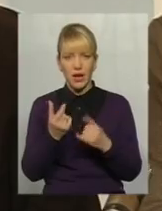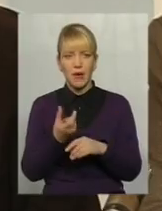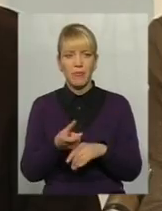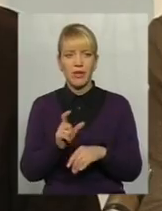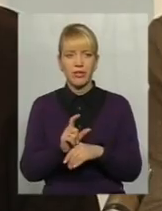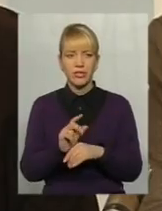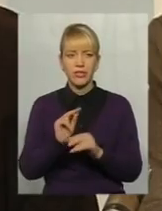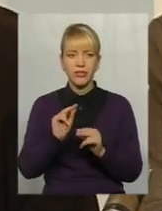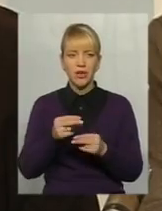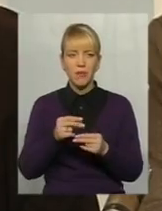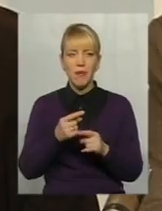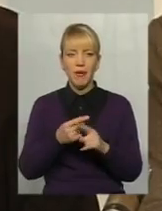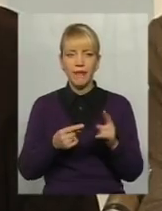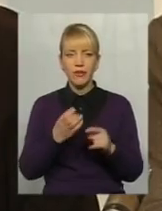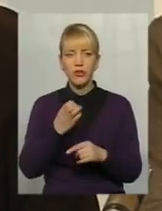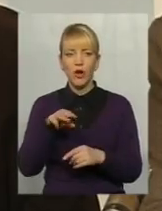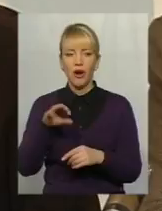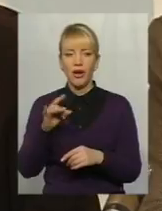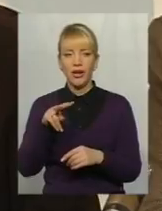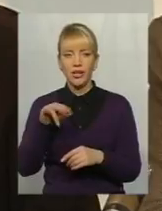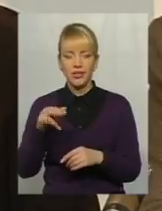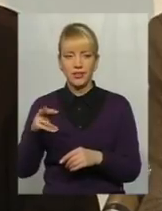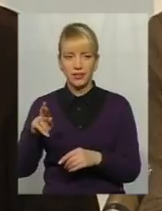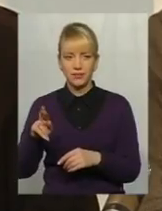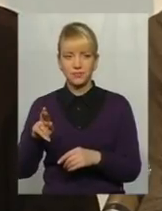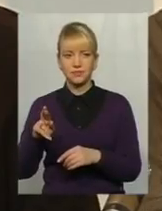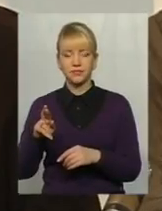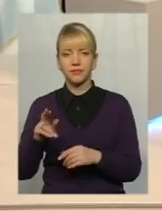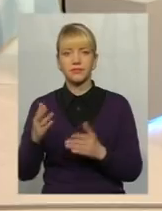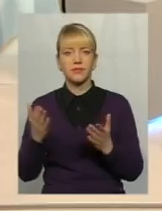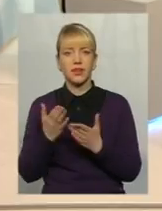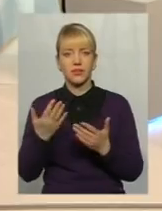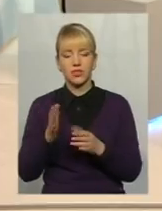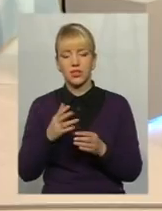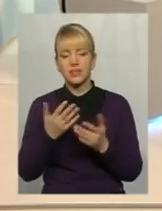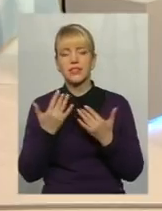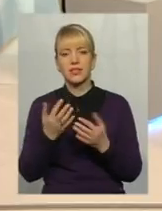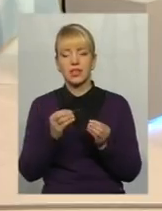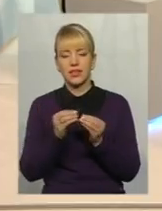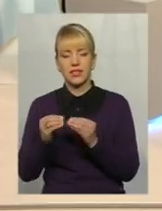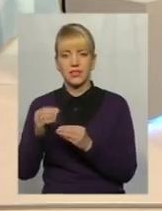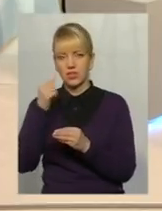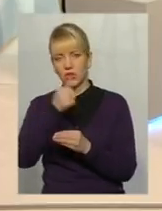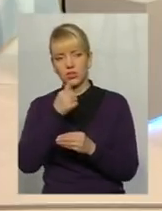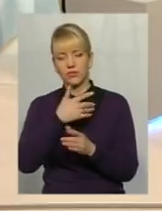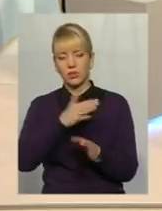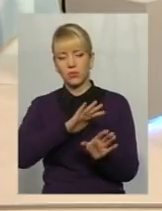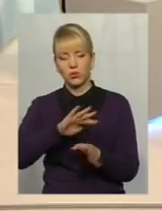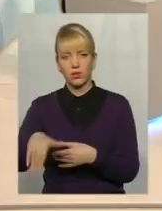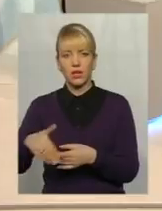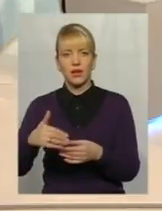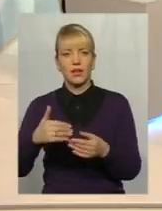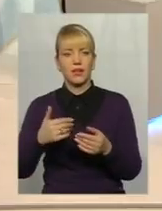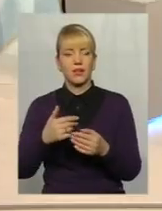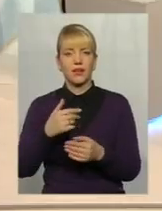після пів століття, скільки десятиліть після падіння францискою Німеччини, вже скільки немає